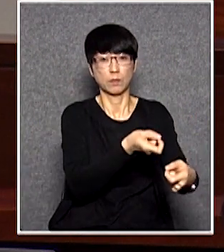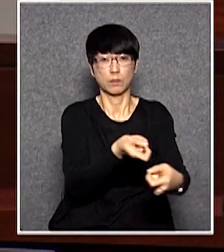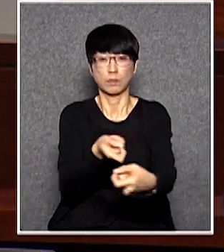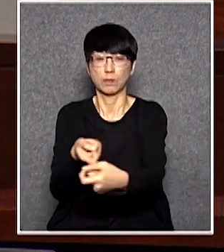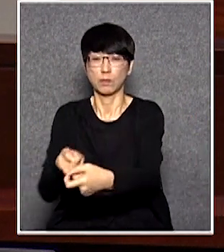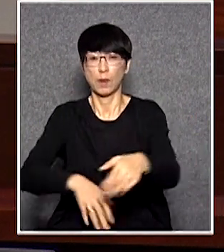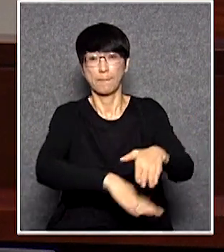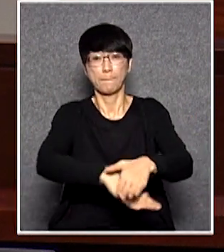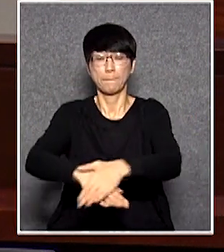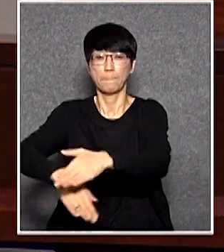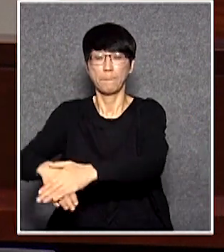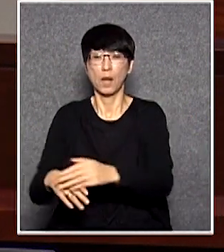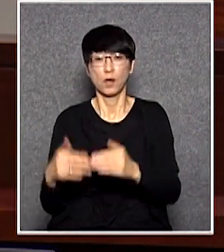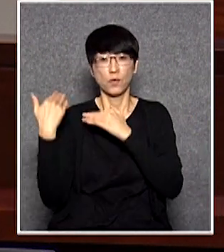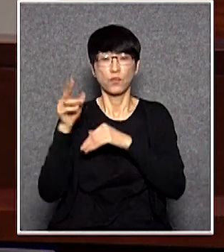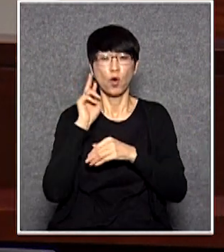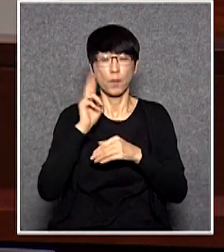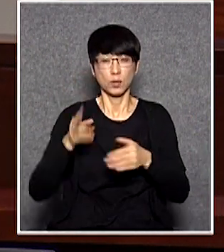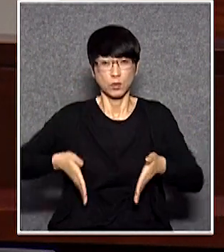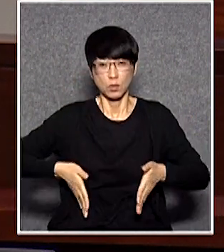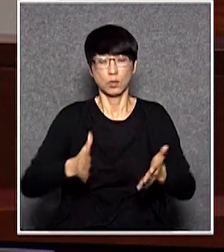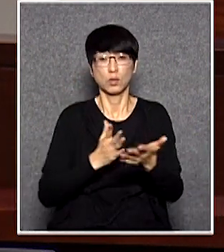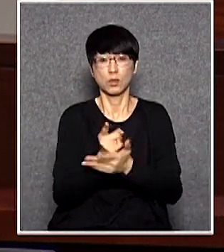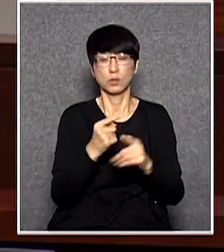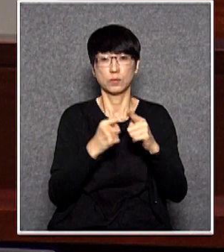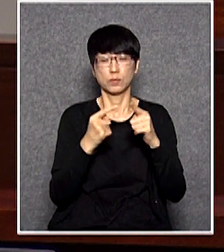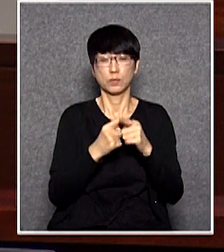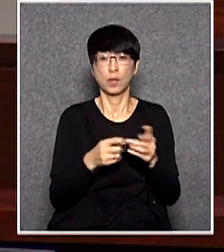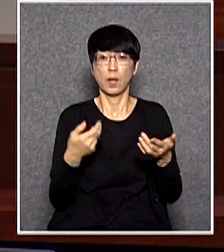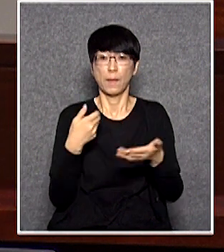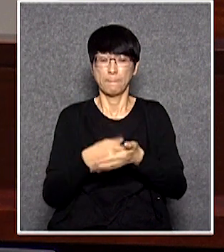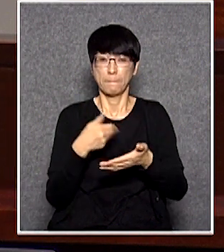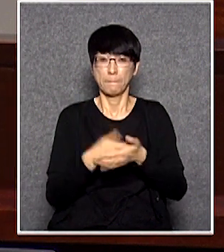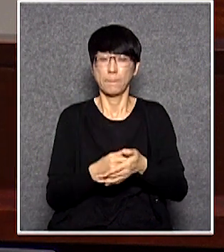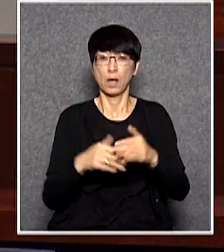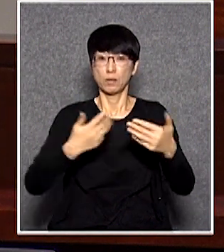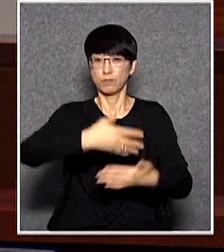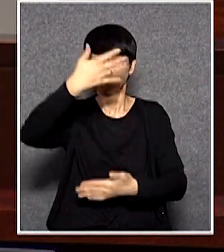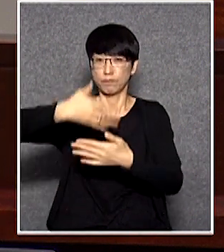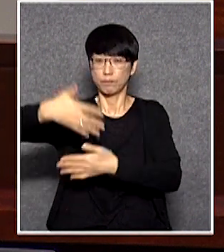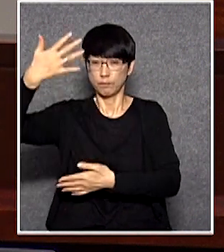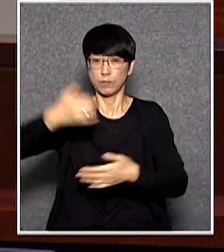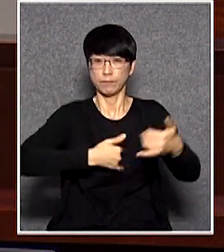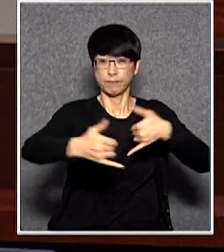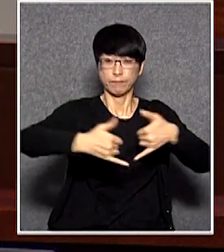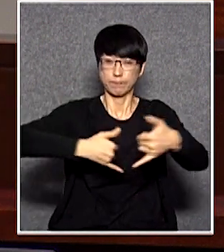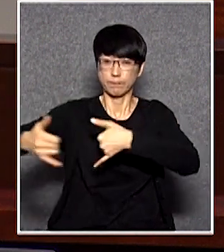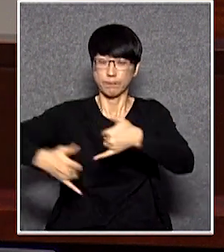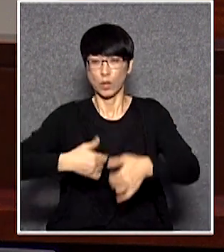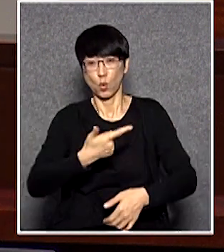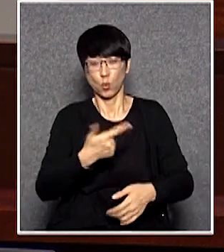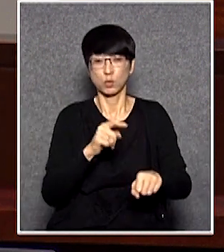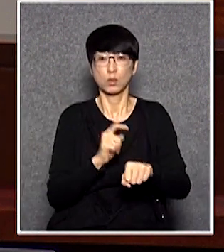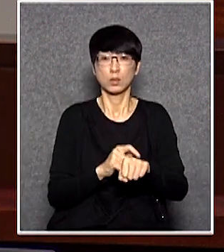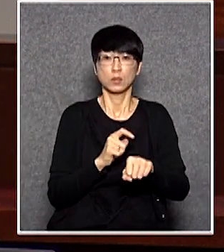的情況例如在行人專用區購物區交通樞樓屋苑出入口等等人流匯集的地方往往會有